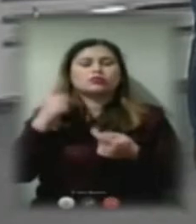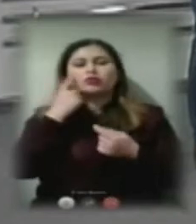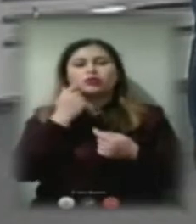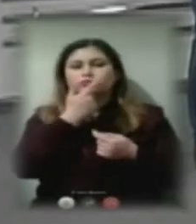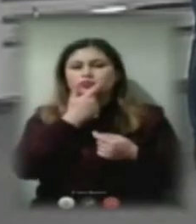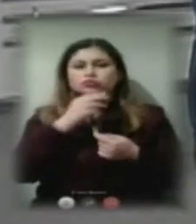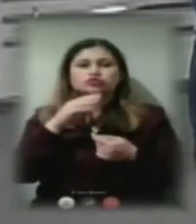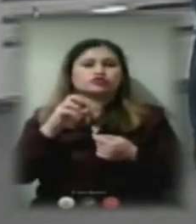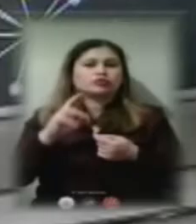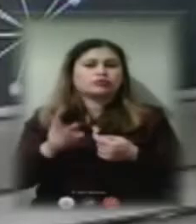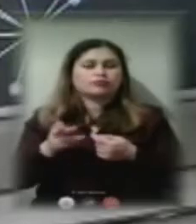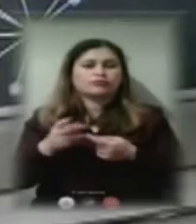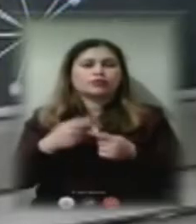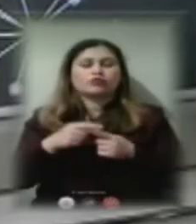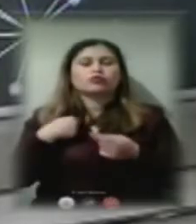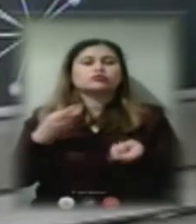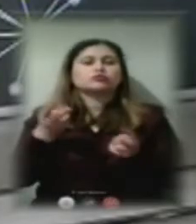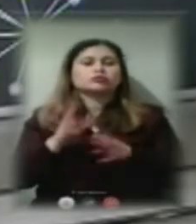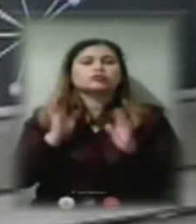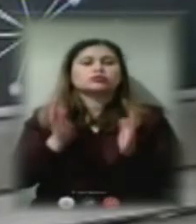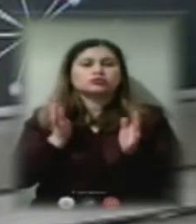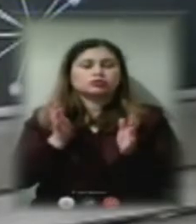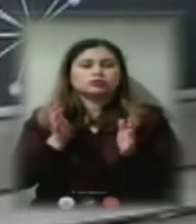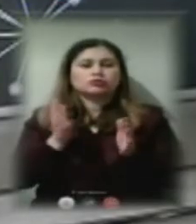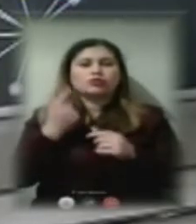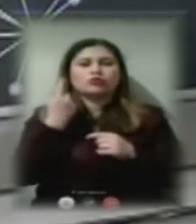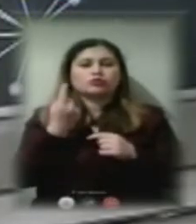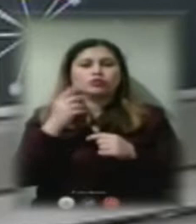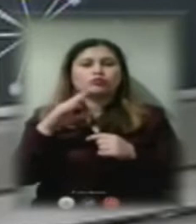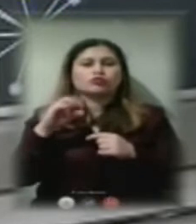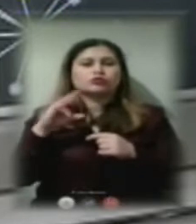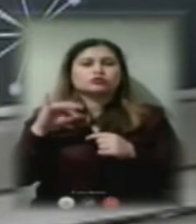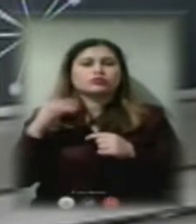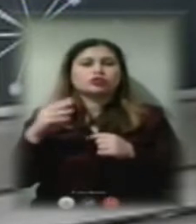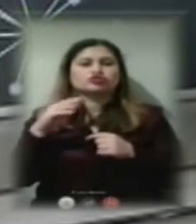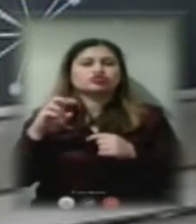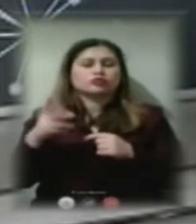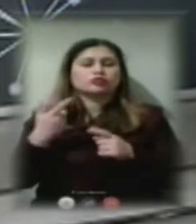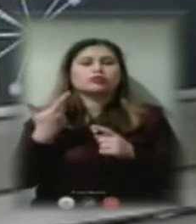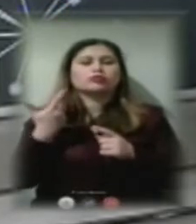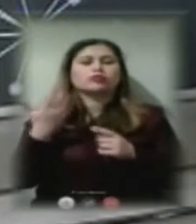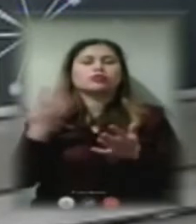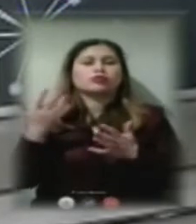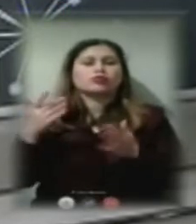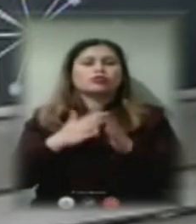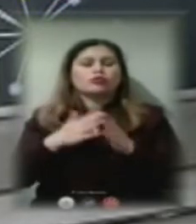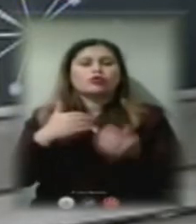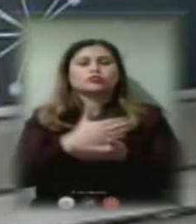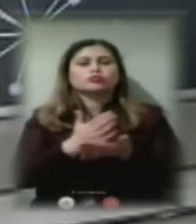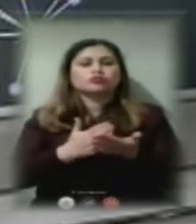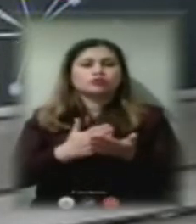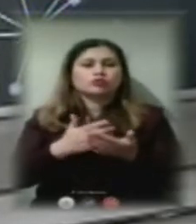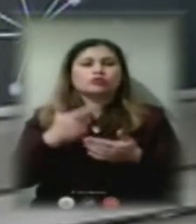У нас залишилося тільки один муніципальний жек, на якому доми, які обслуговують доми гнучкої схеми.